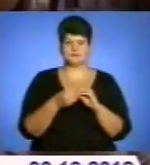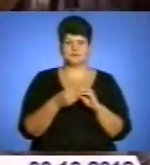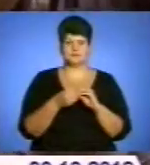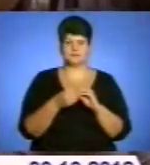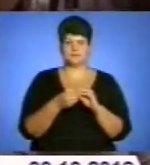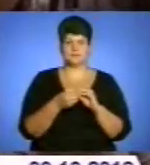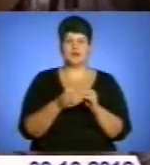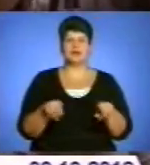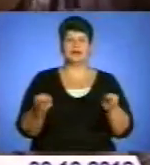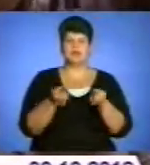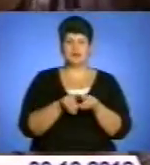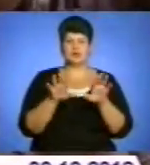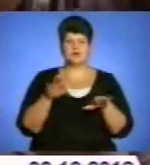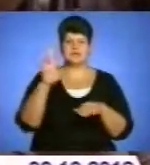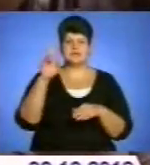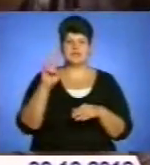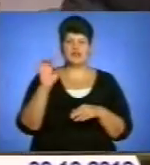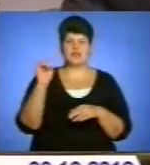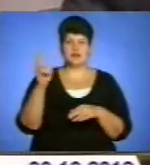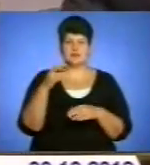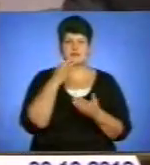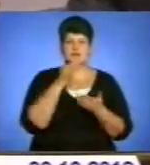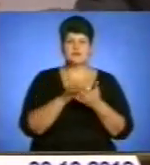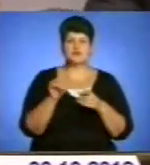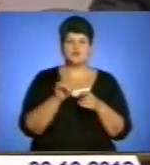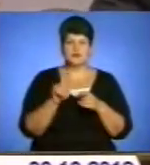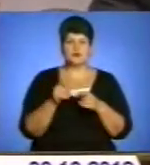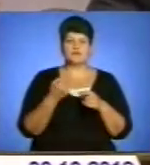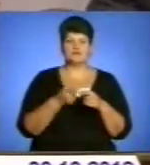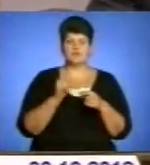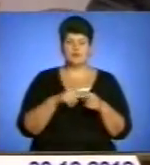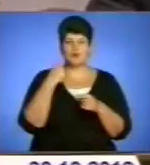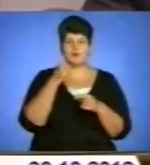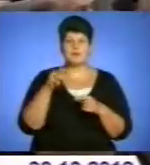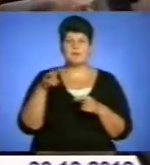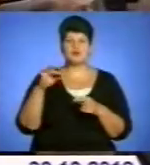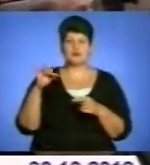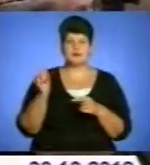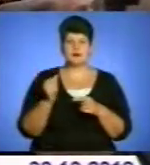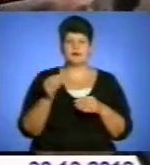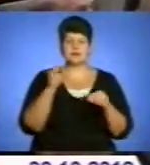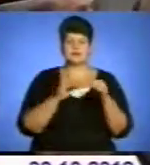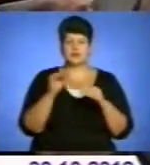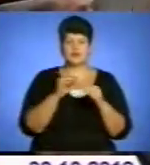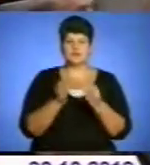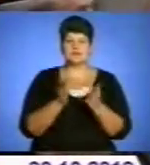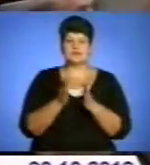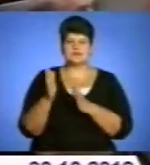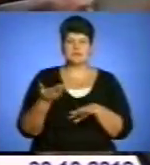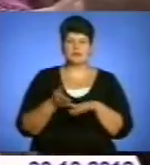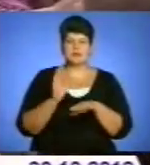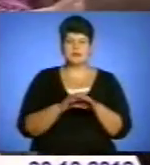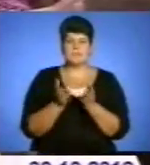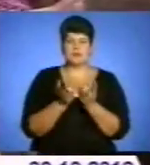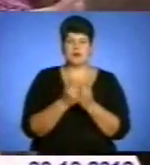Також голова Центральної виборчої комісії зазначив, цьогорічна мажоритарна складова виборчої системи дещо ускладнила підрахунок голосів.